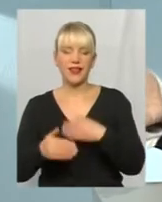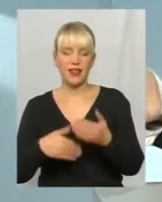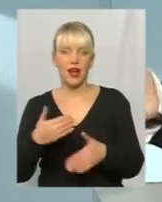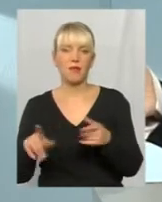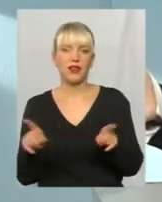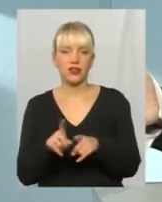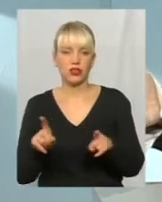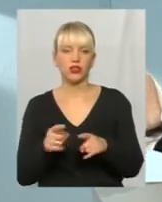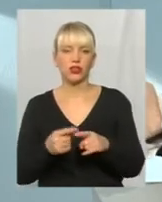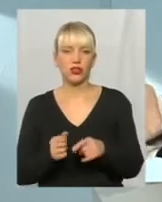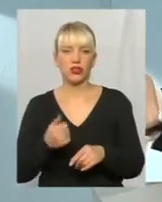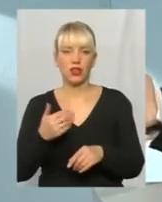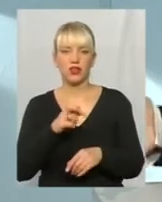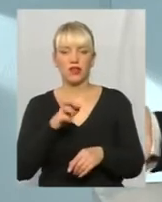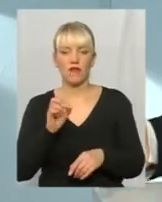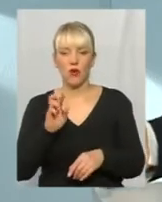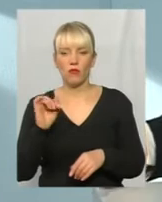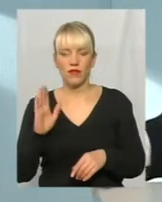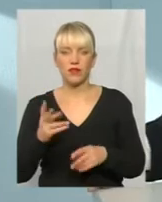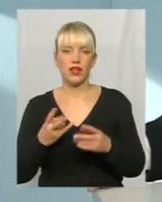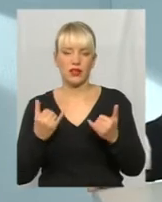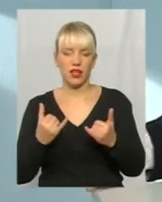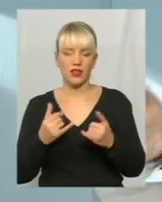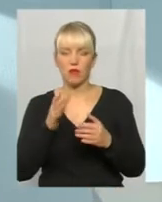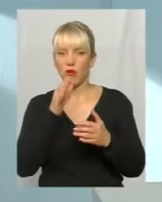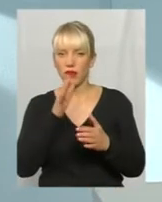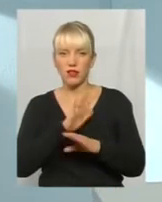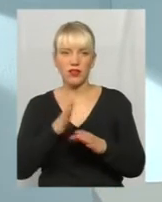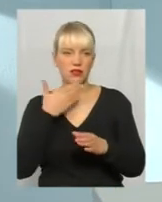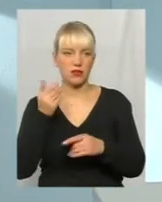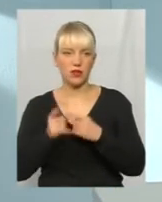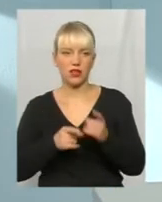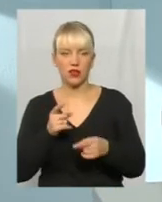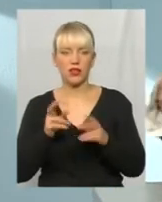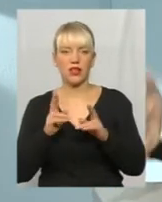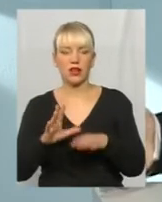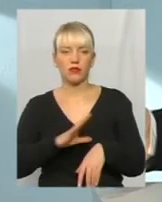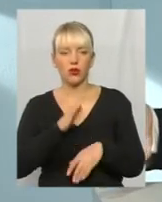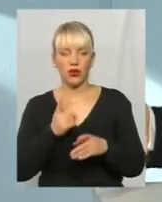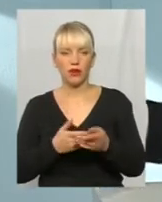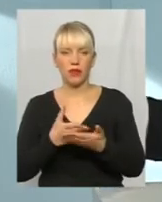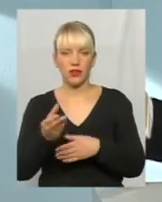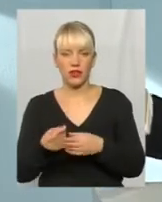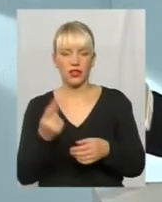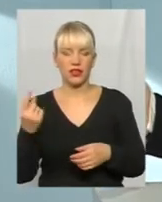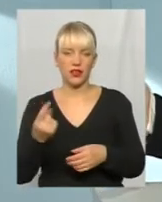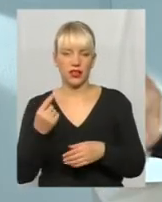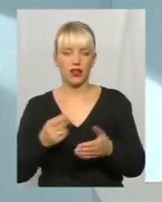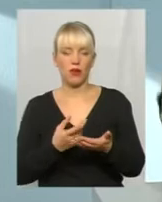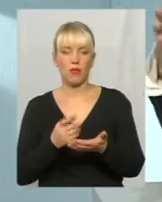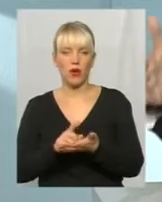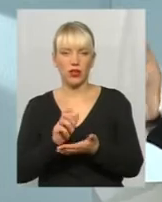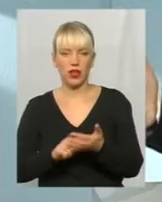принципі кількість ФОПів суттєва на даний момент не змінилася. І як було там платників єдиного податку біля